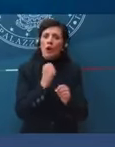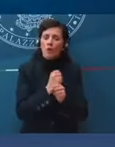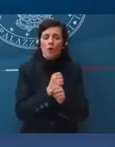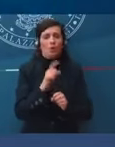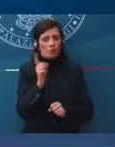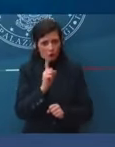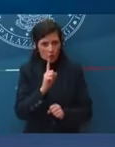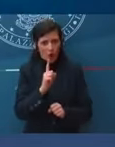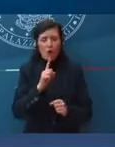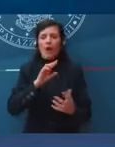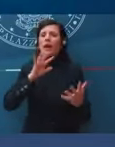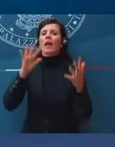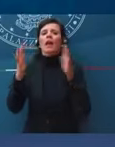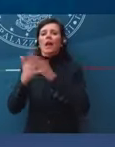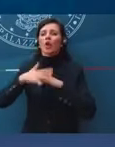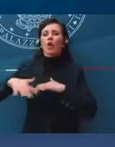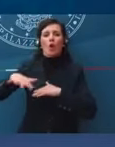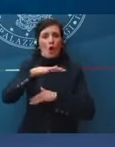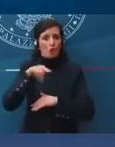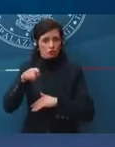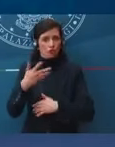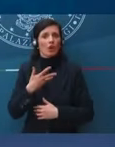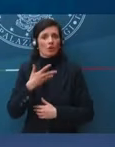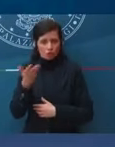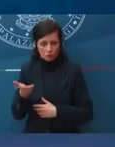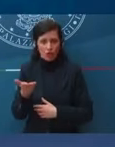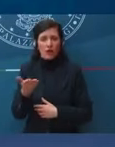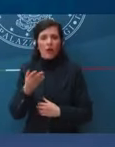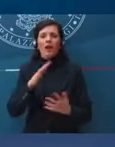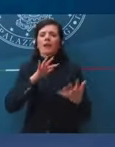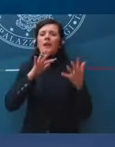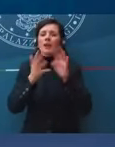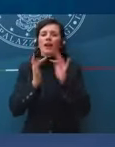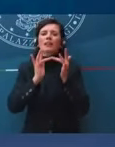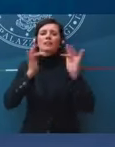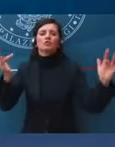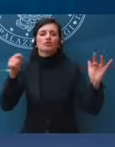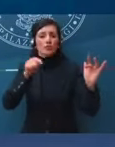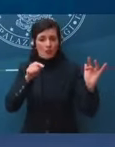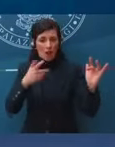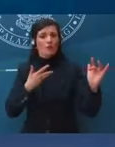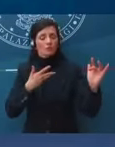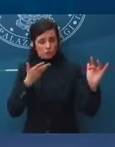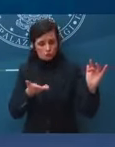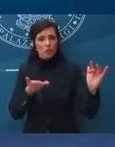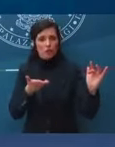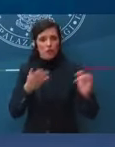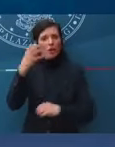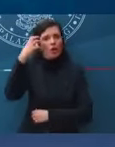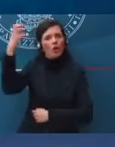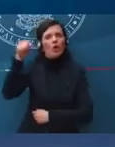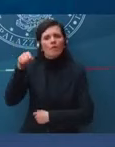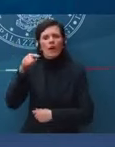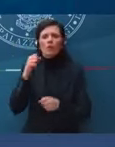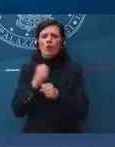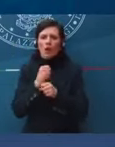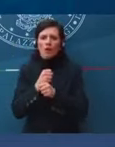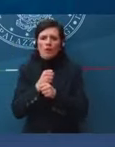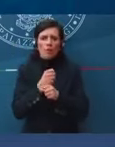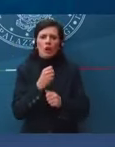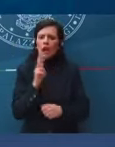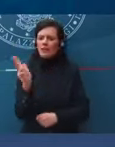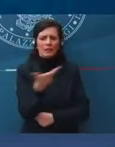transizione ecologica, ma anche la transizione digitale. E il Governo sta lavorando un po' su tutti e tre i